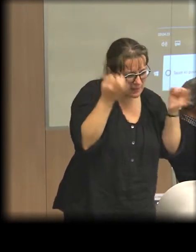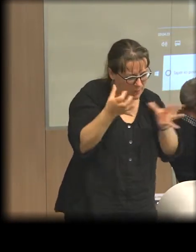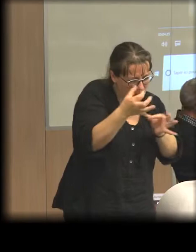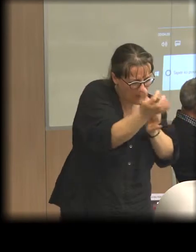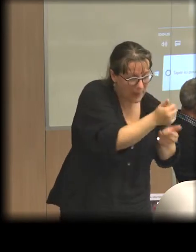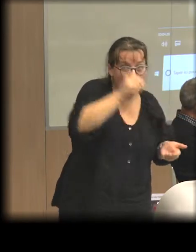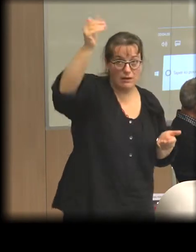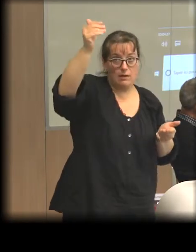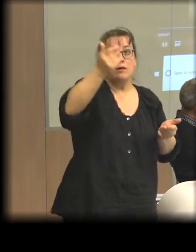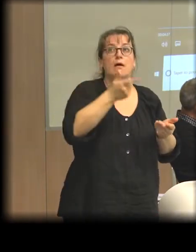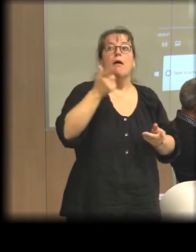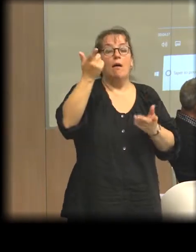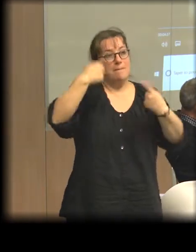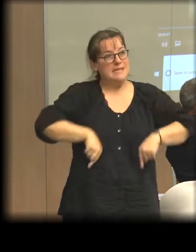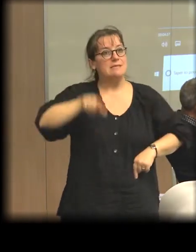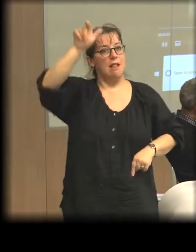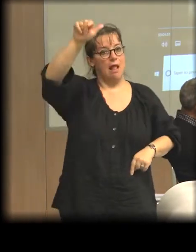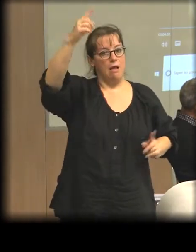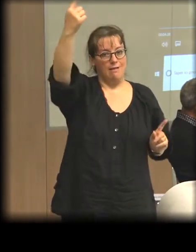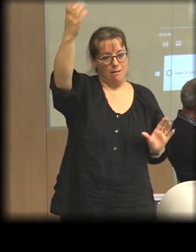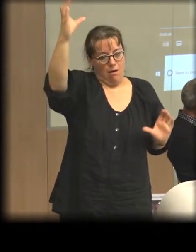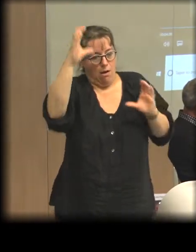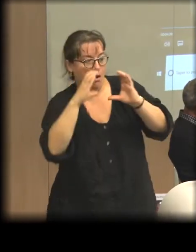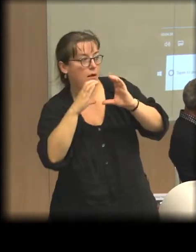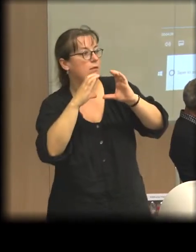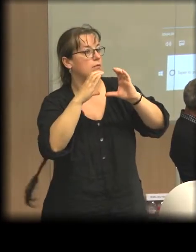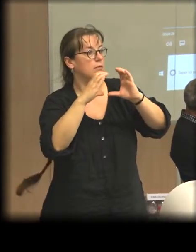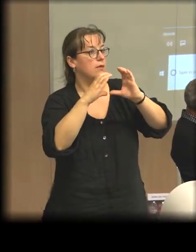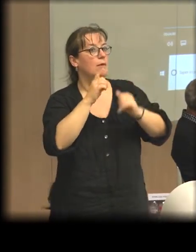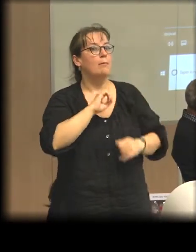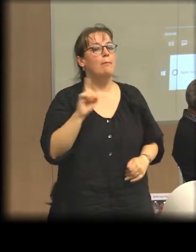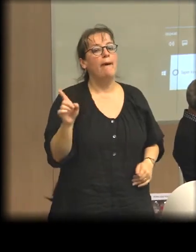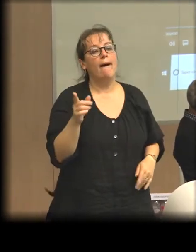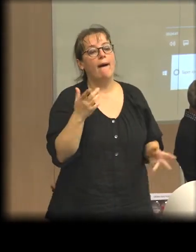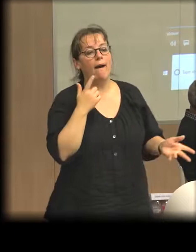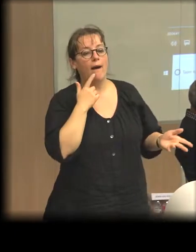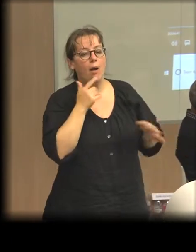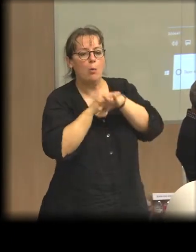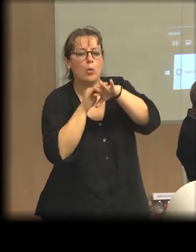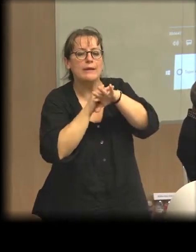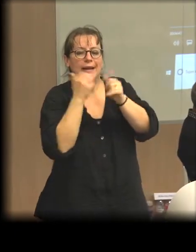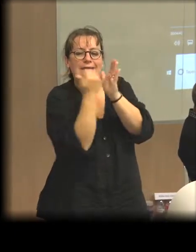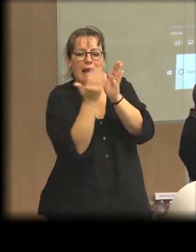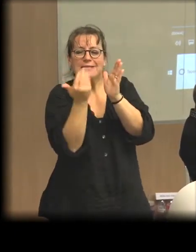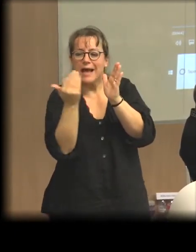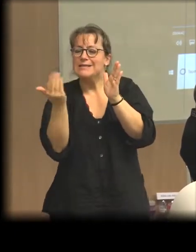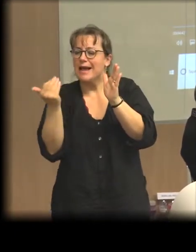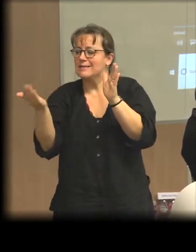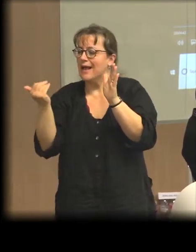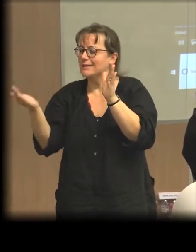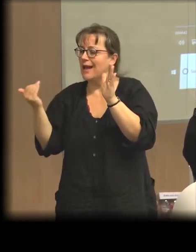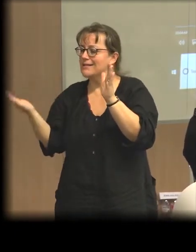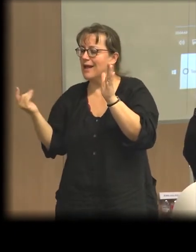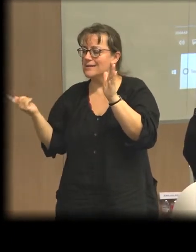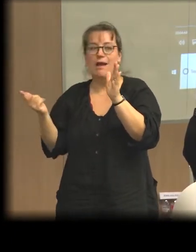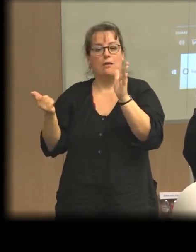'économie solidaire ne soit pas simplement une nouvelle politique qui s'ajoute aux autres, mais une nouvelle façon de concevoir l'action